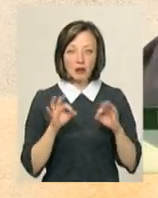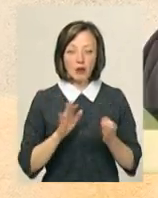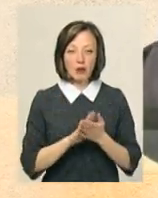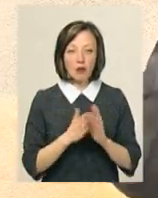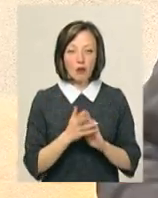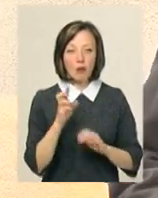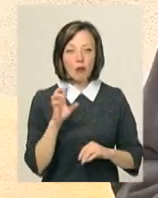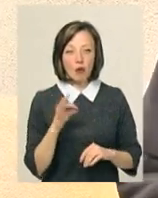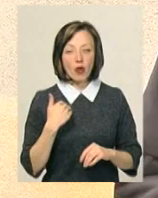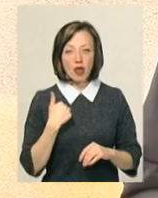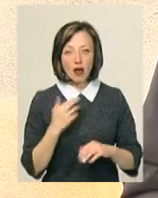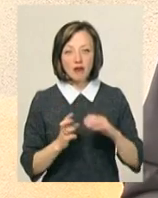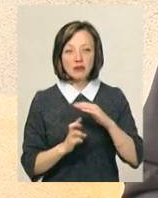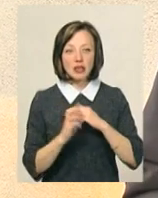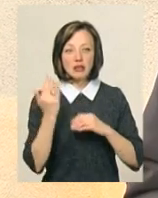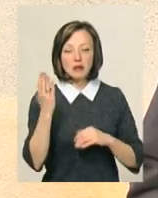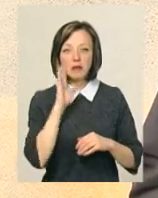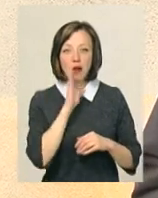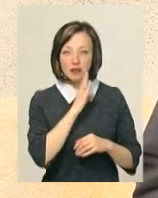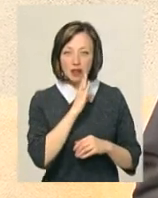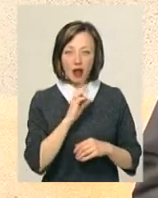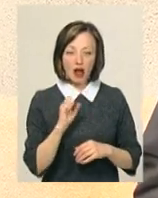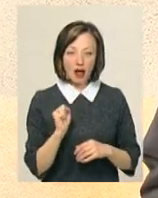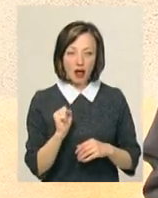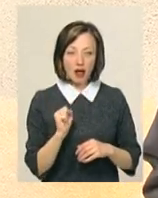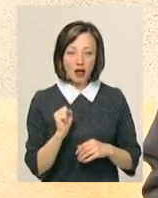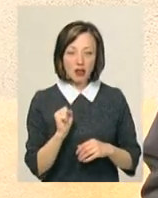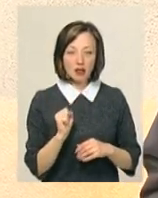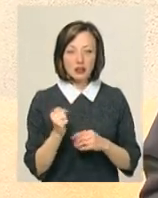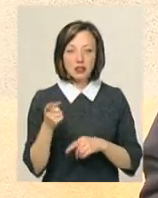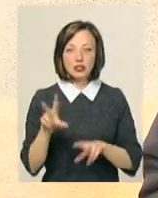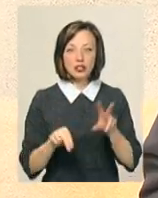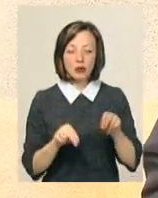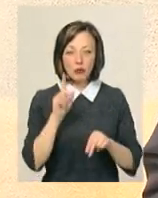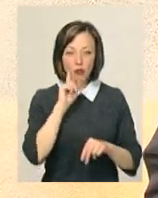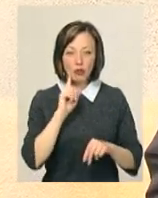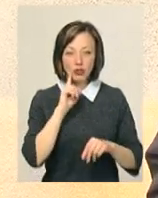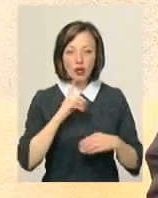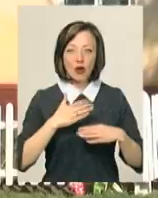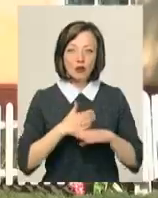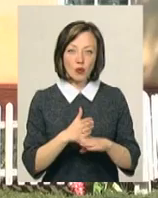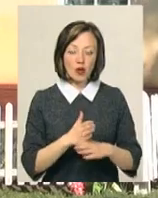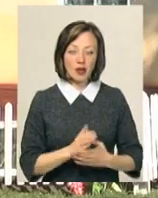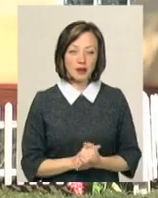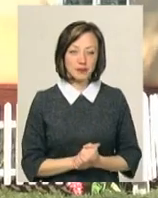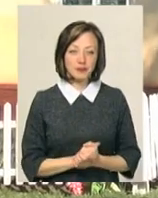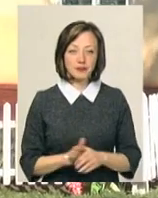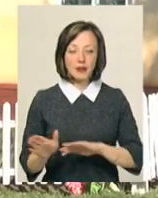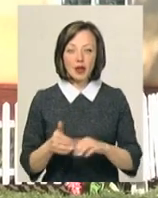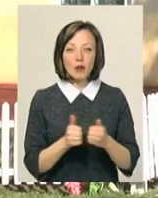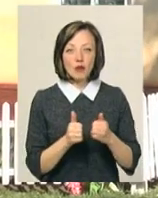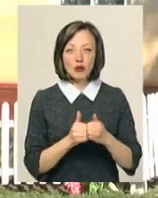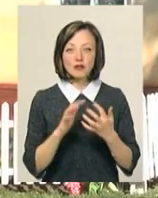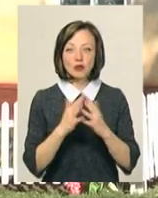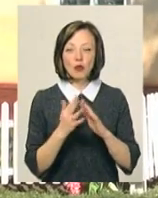бо я в церкві матері, а то, щитаються, поки що розкольник. Поруч, в сільському клубі,